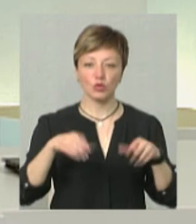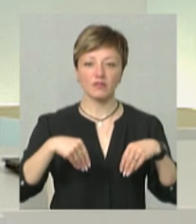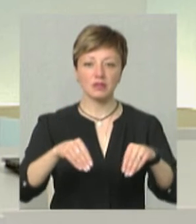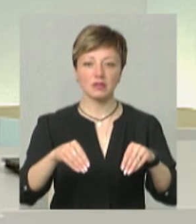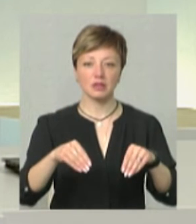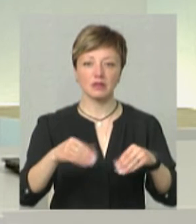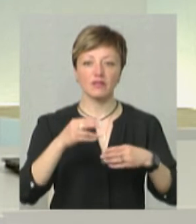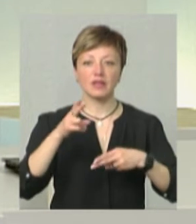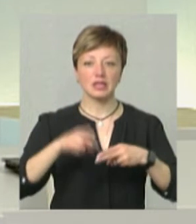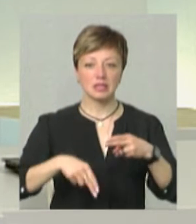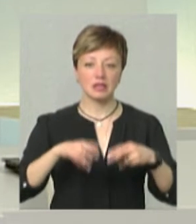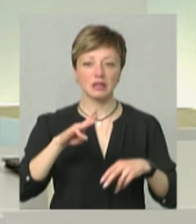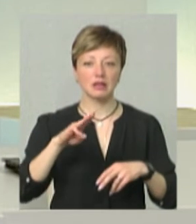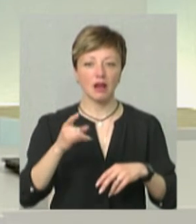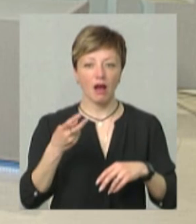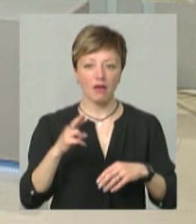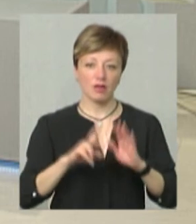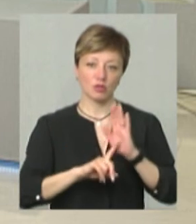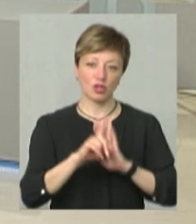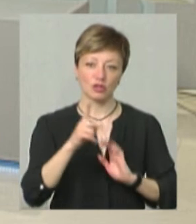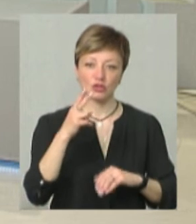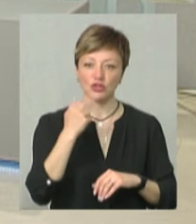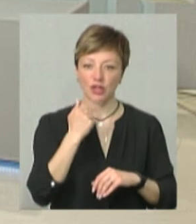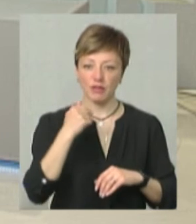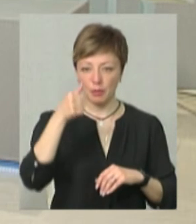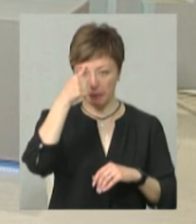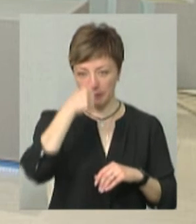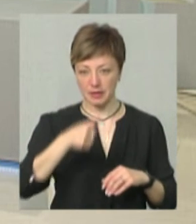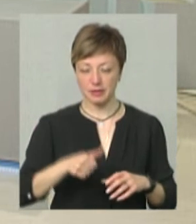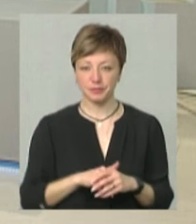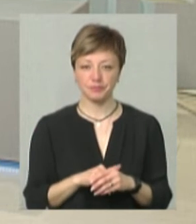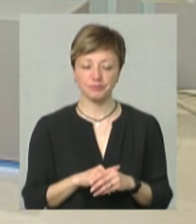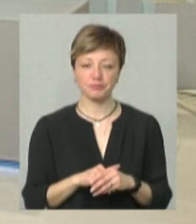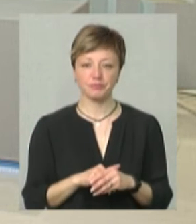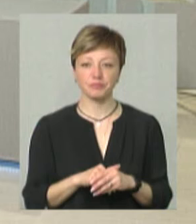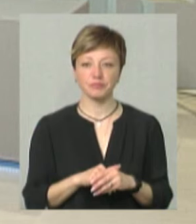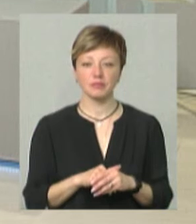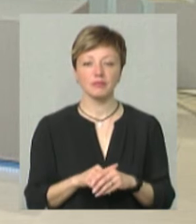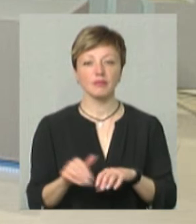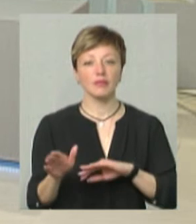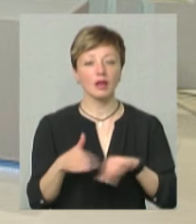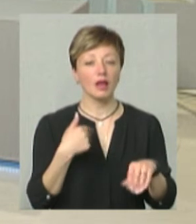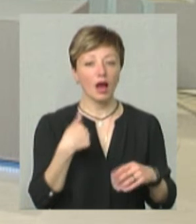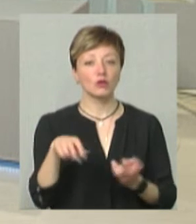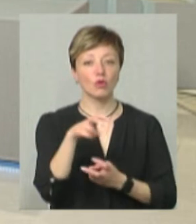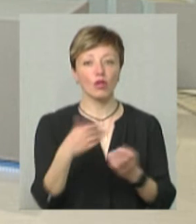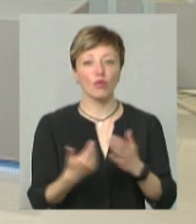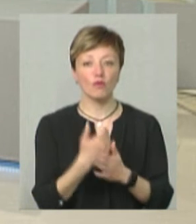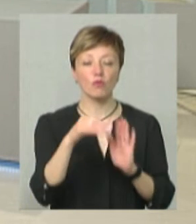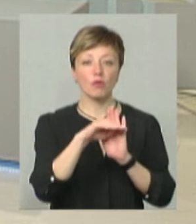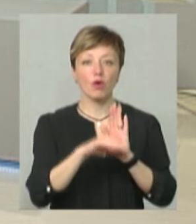висіватися вже в кінці травня та в червні місяці. Пані Ванду, шукала нову програму